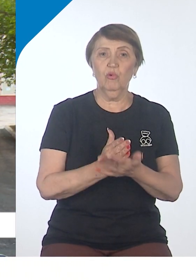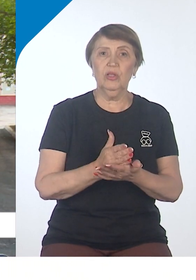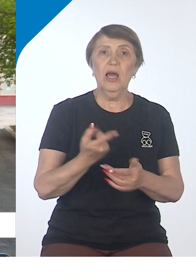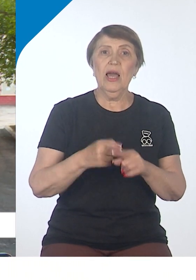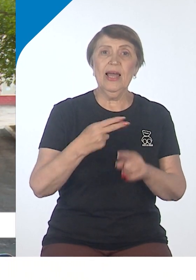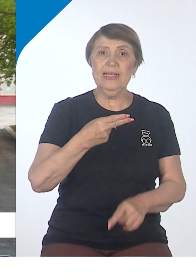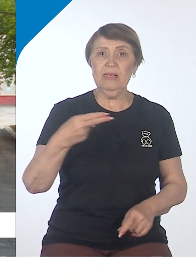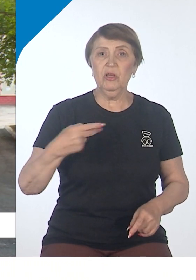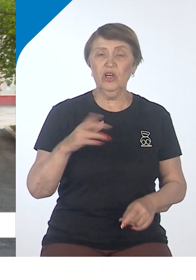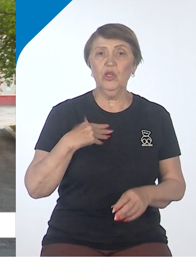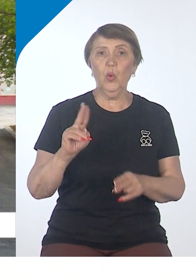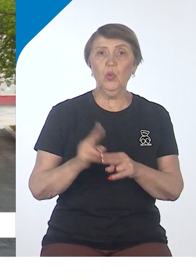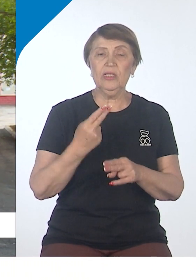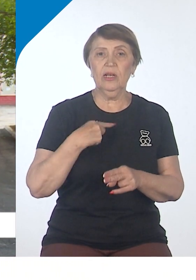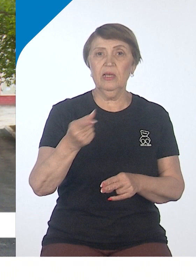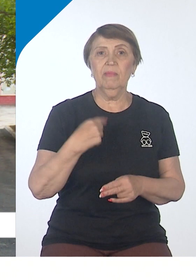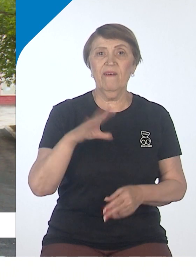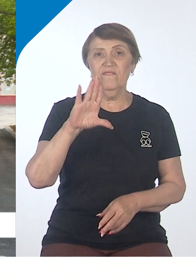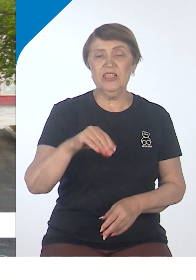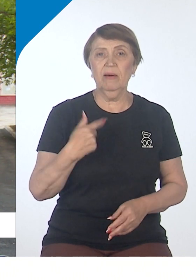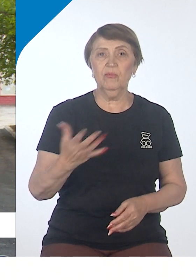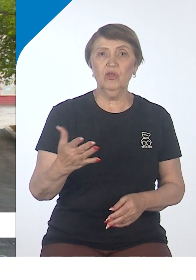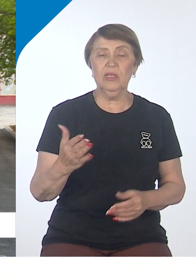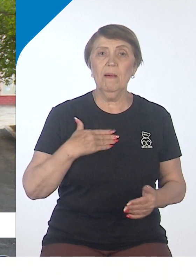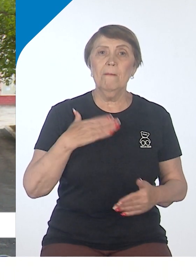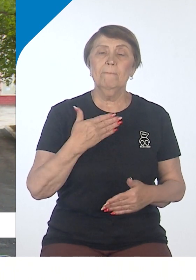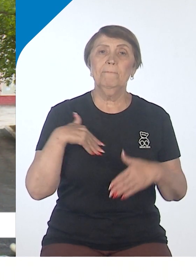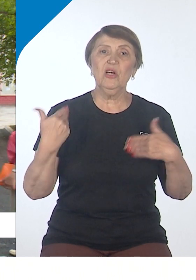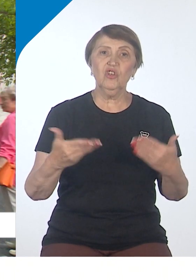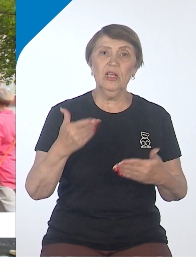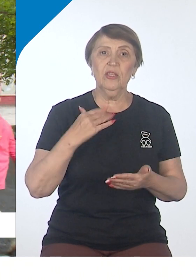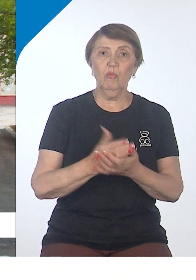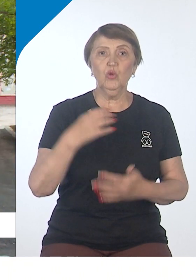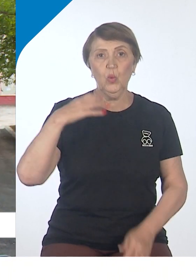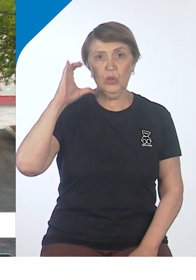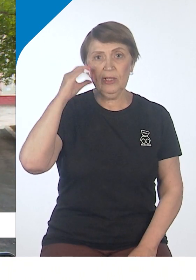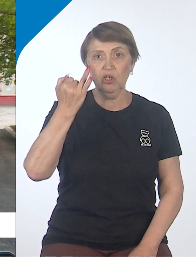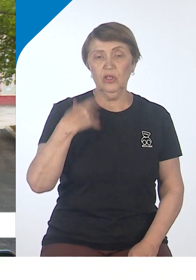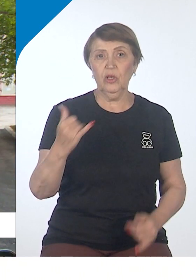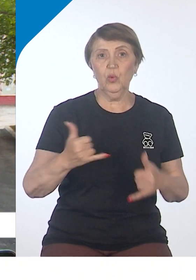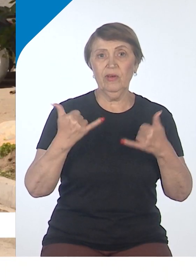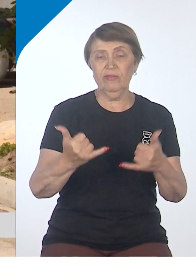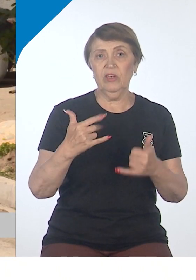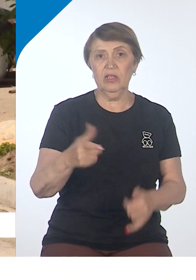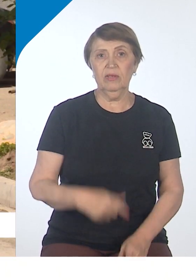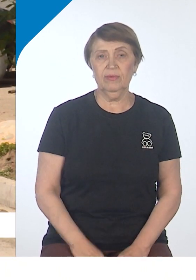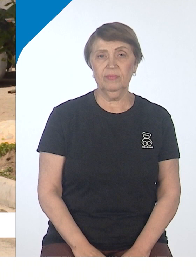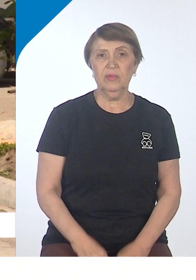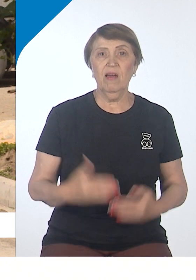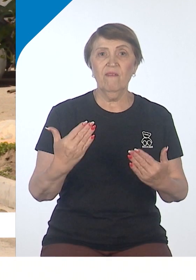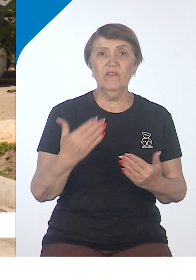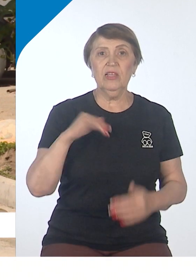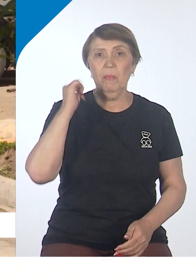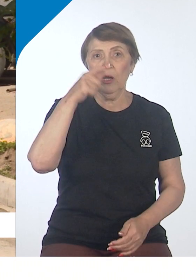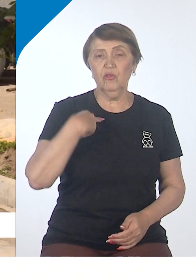будут устранены, все пожелания жителей будут услышаны и удовлетворены однозначно. В этом году на